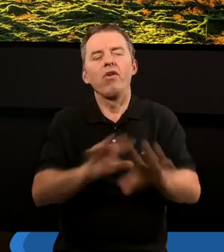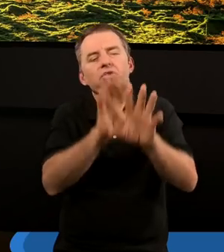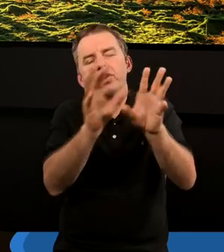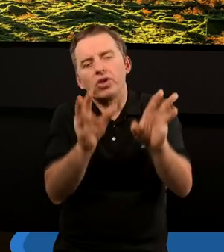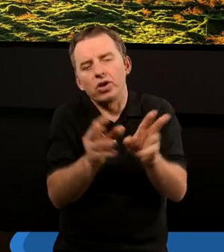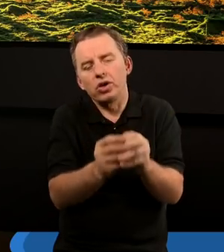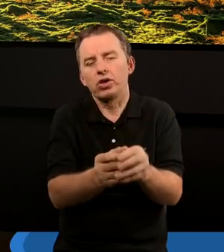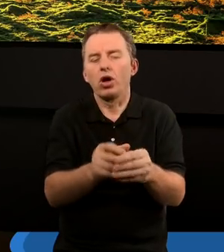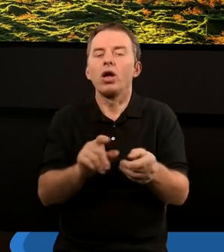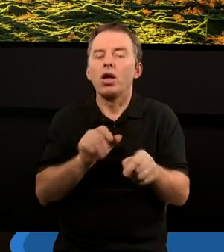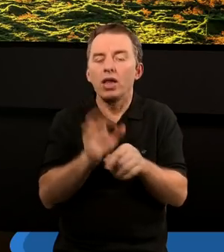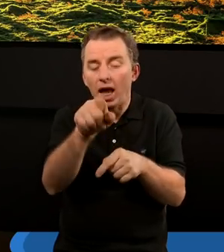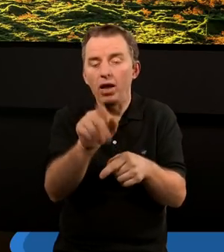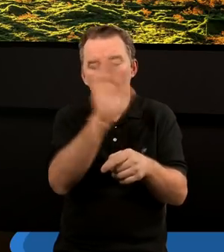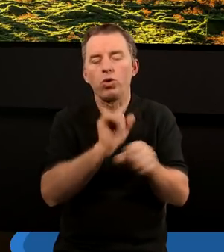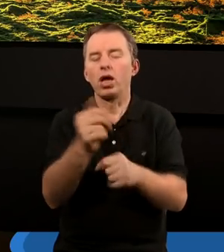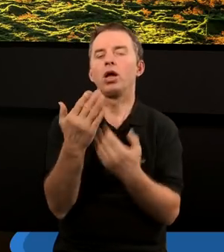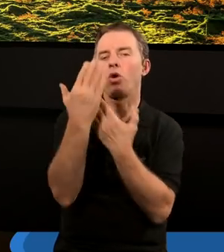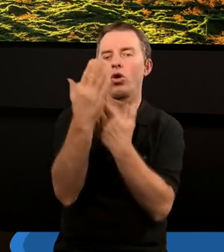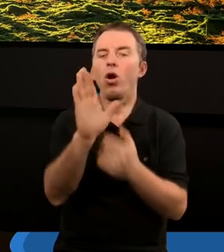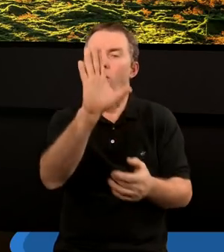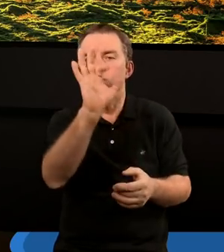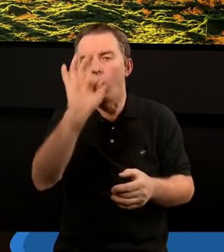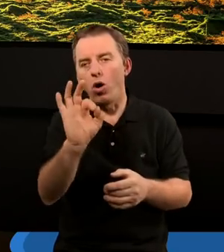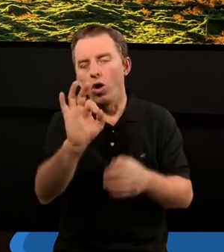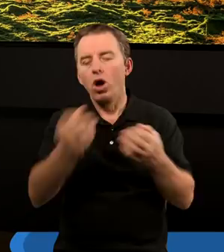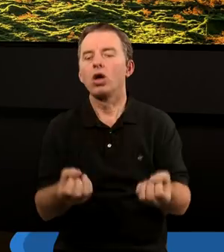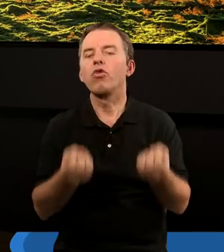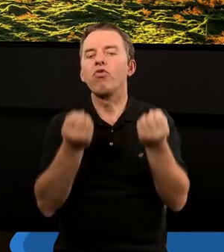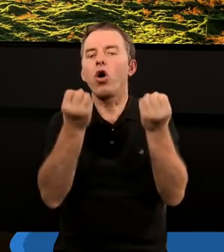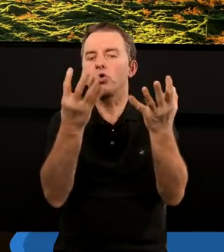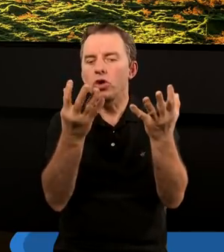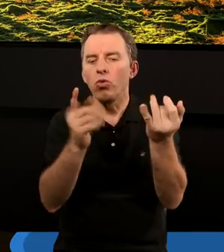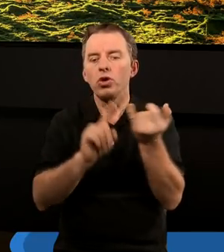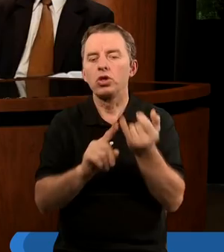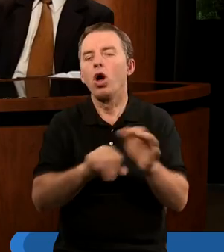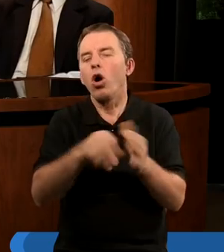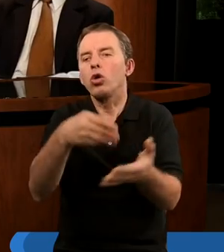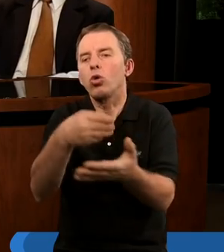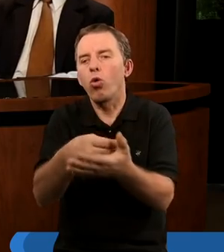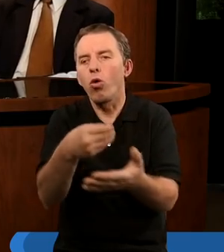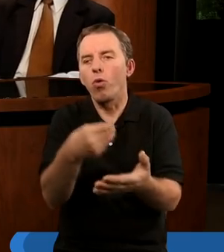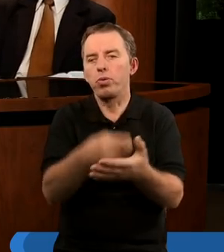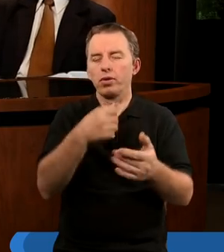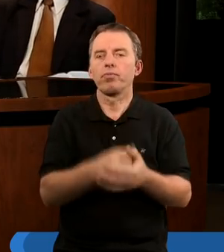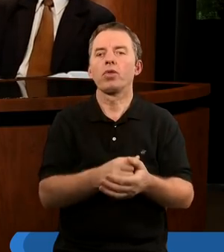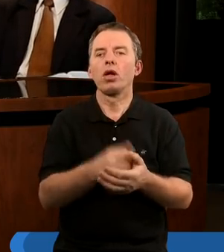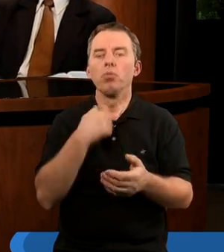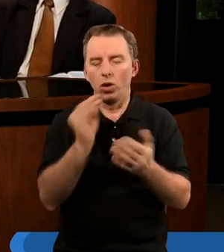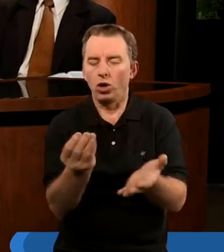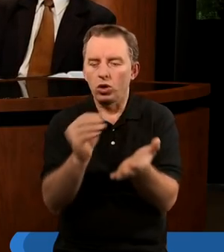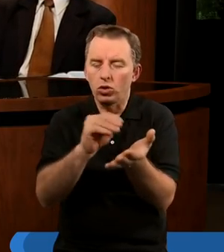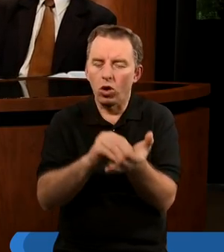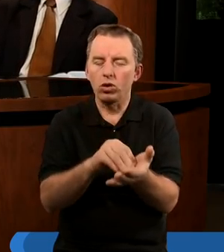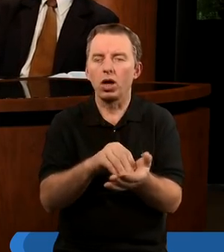Wszystkiego tego jest godny. Dlaczego? Bo stworzył i odkupił. Tutaj można by było jeszcze